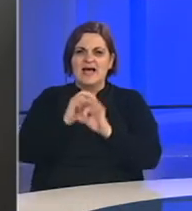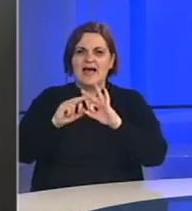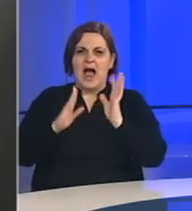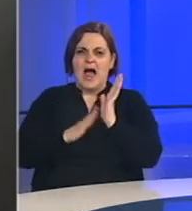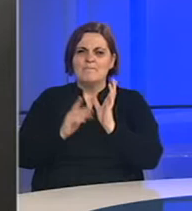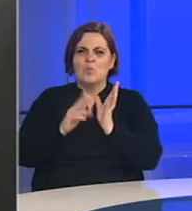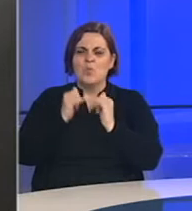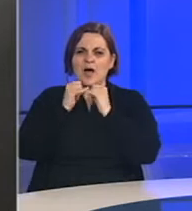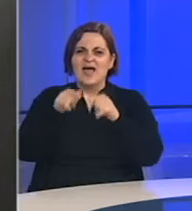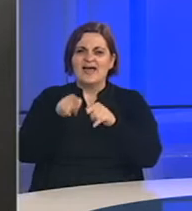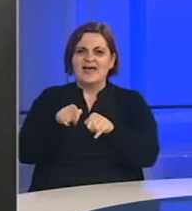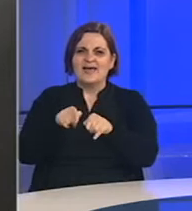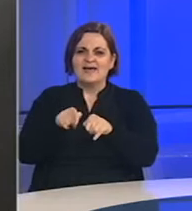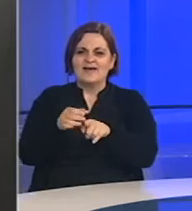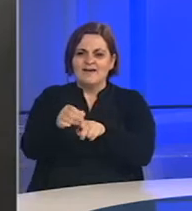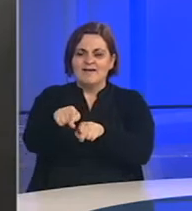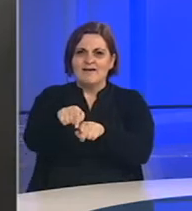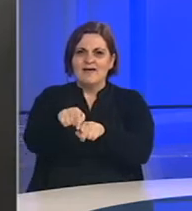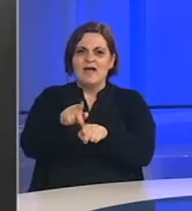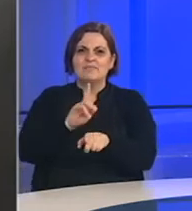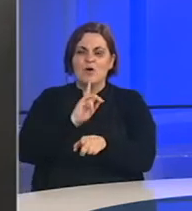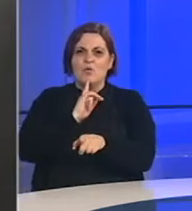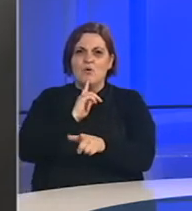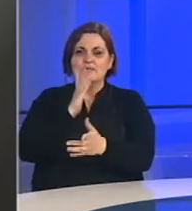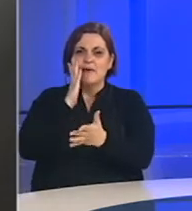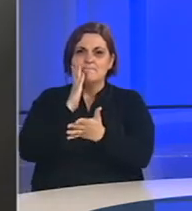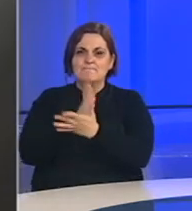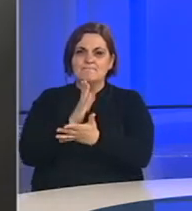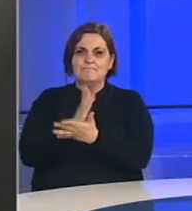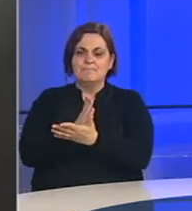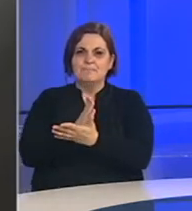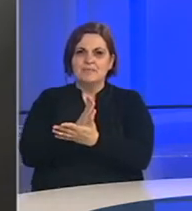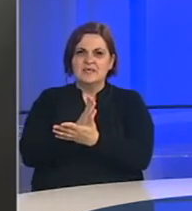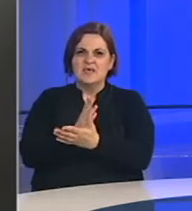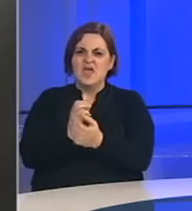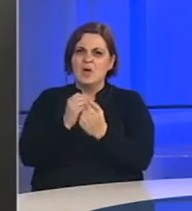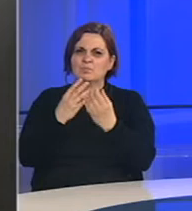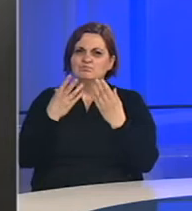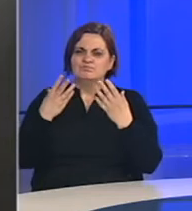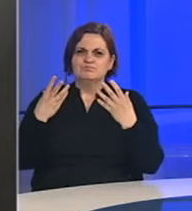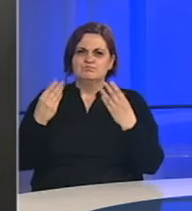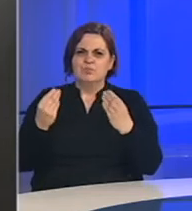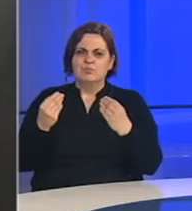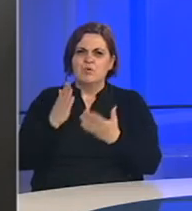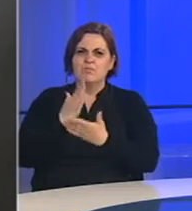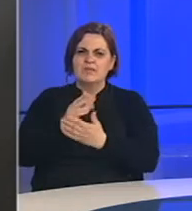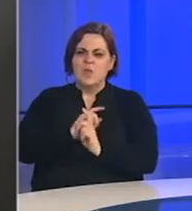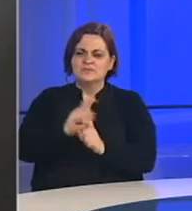grad koji je bio jako pogođen.